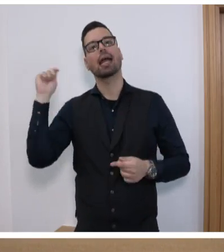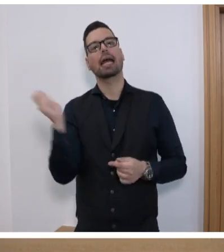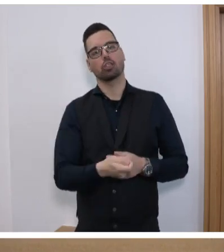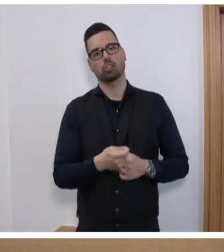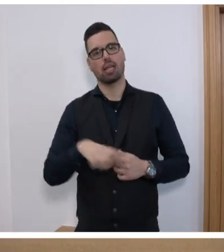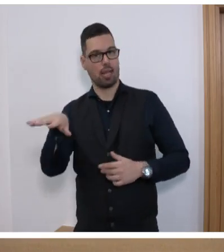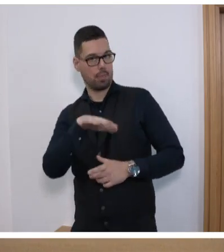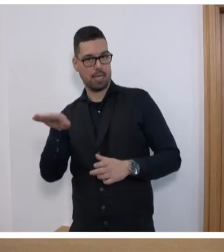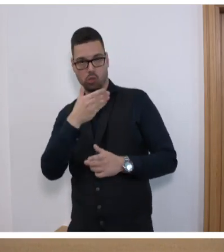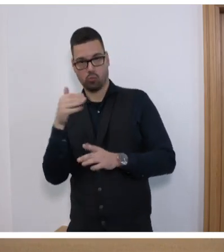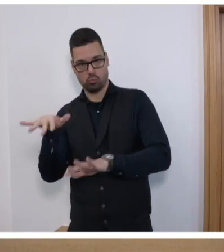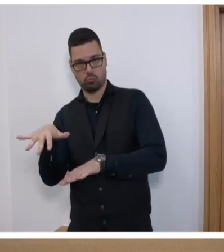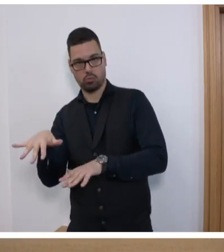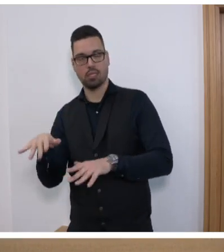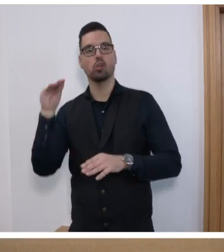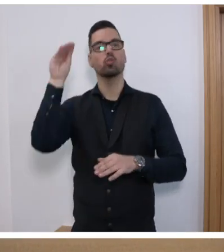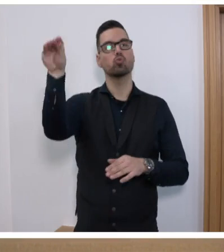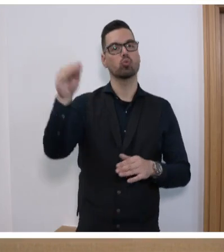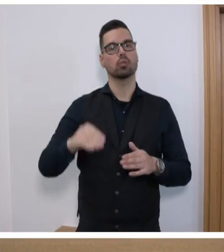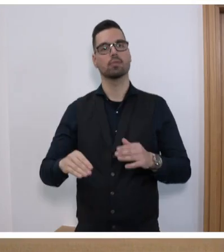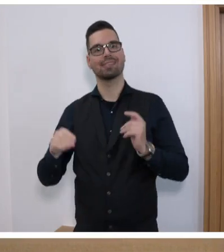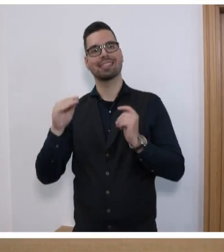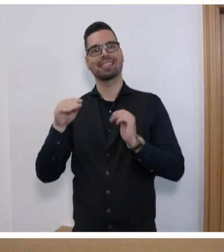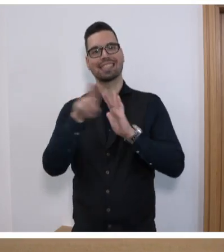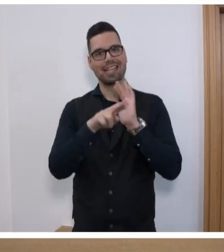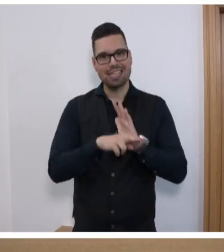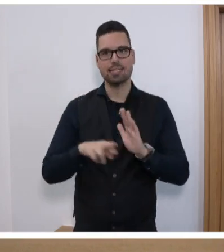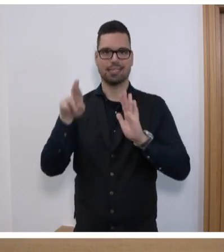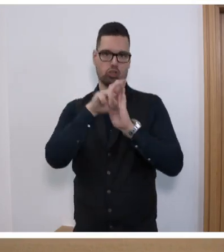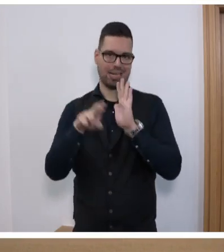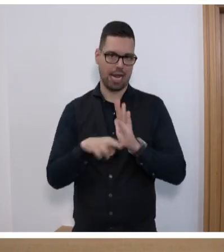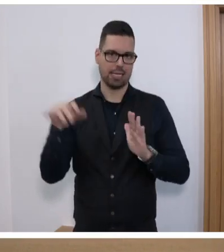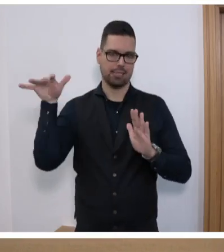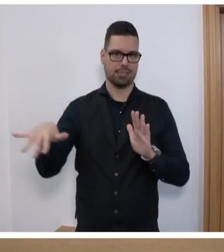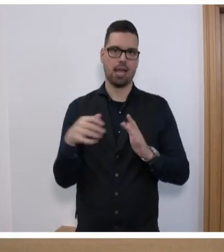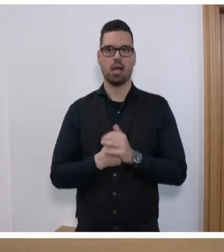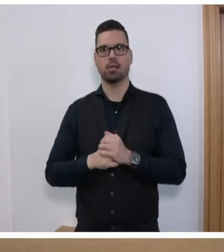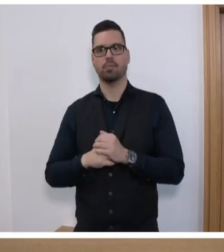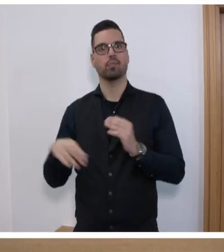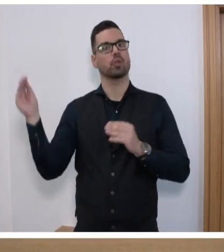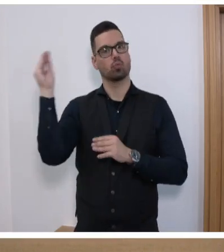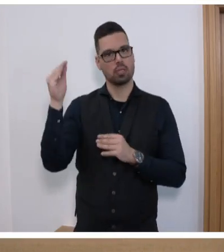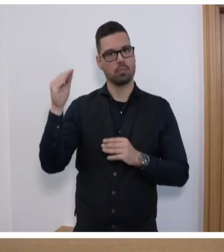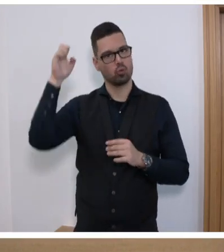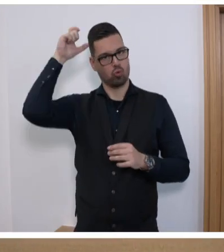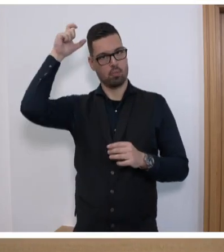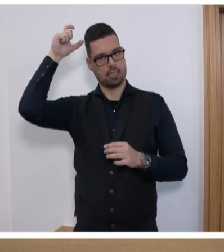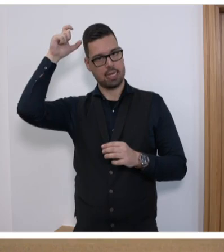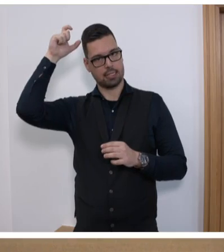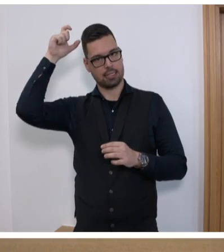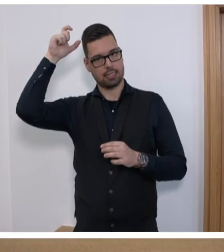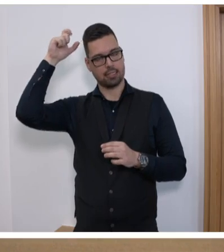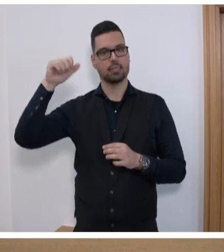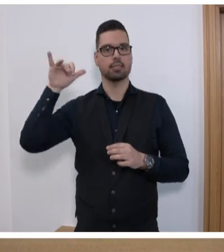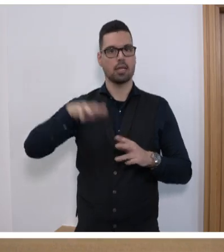effektiv und zukunftstauglich gesetzlich zu regeln. Zudem soll die Kompetenz des Verfassungsgerichtshofs